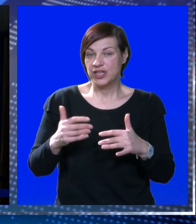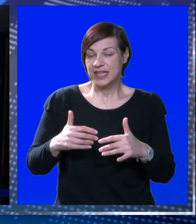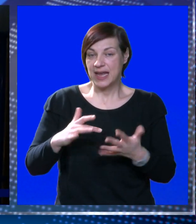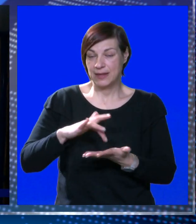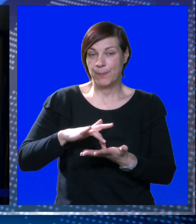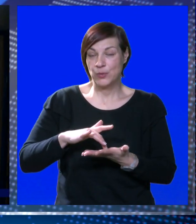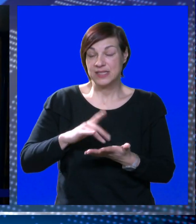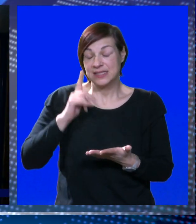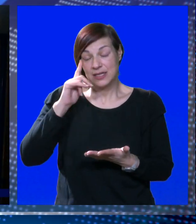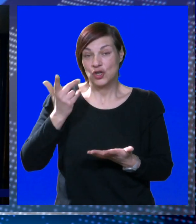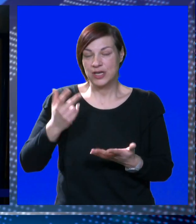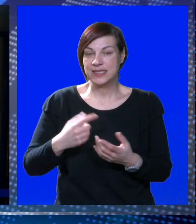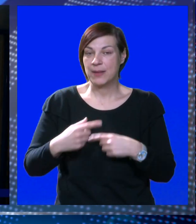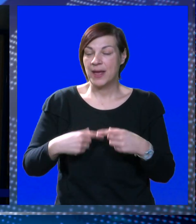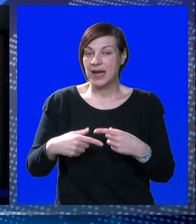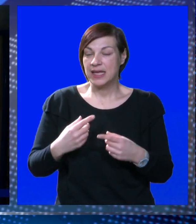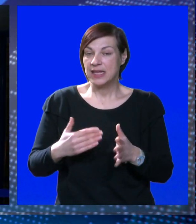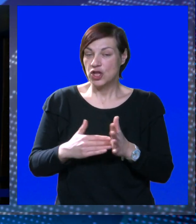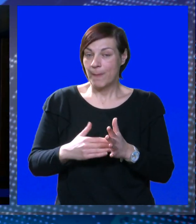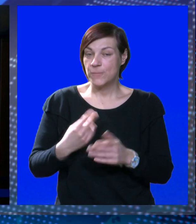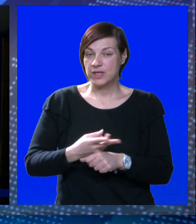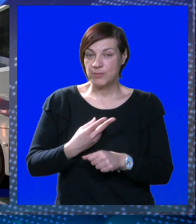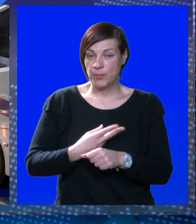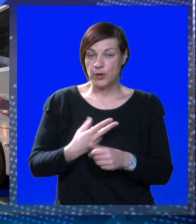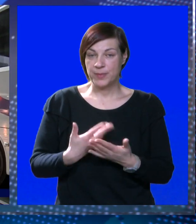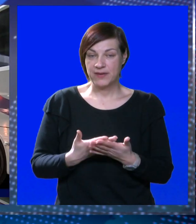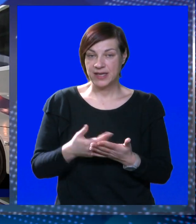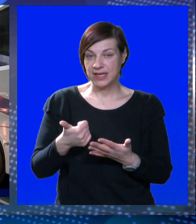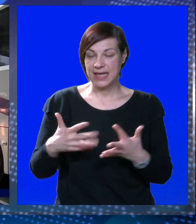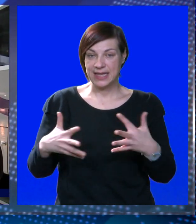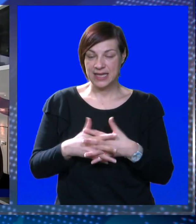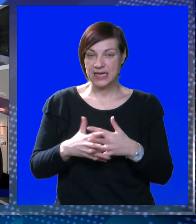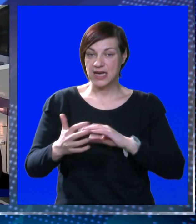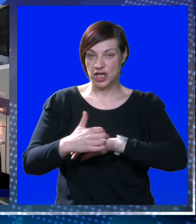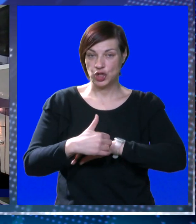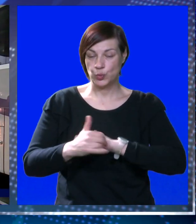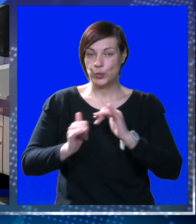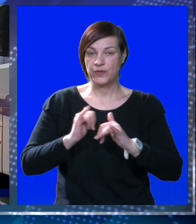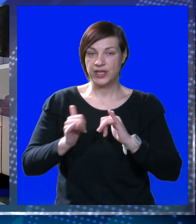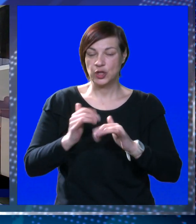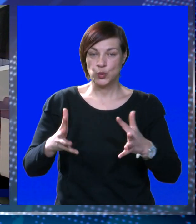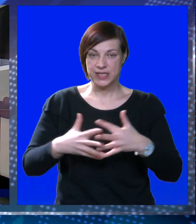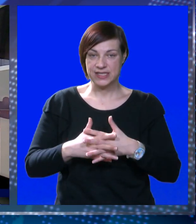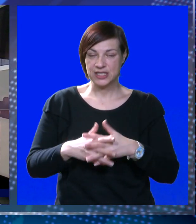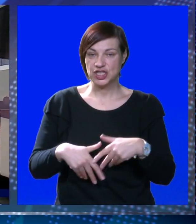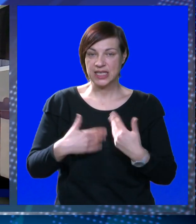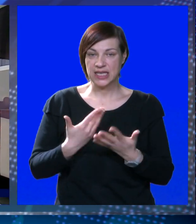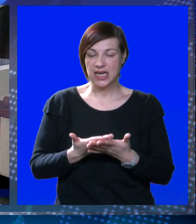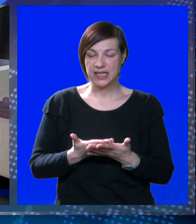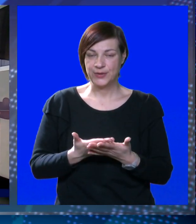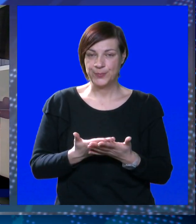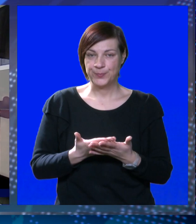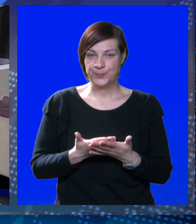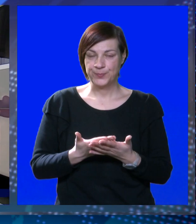ovo trajati, inače ova pozicija, ovdje to ne znam, ali hitna sanacija je potrebna. Eto, jedan grad, Dubrovnik turistički, grad ovo